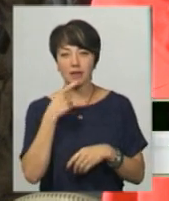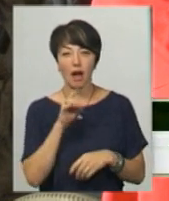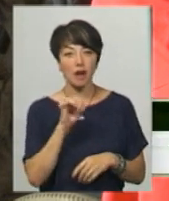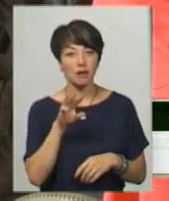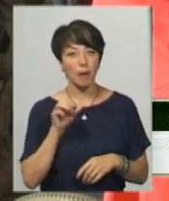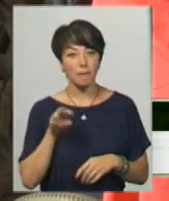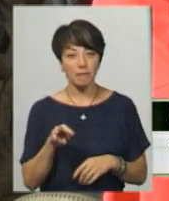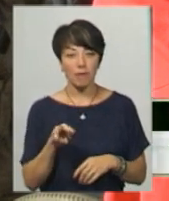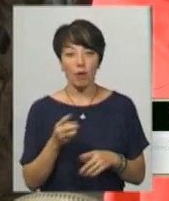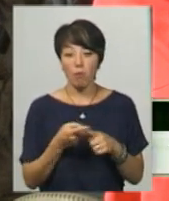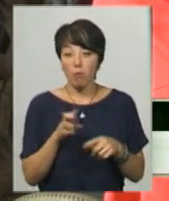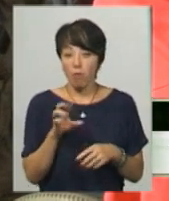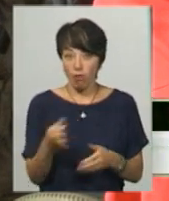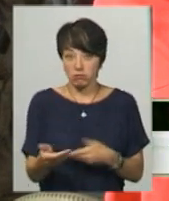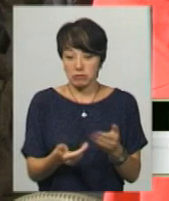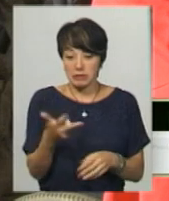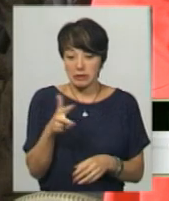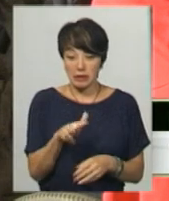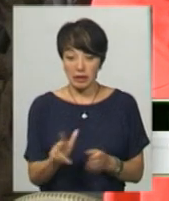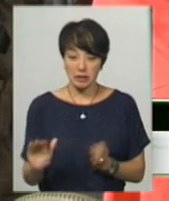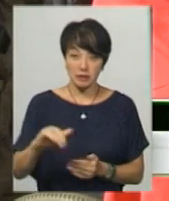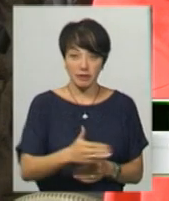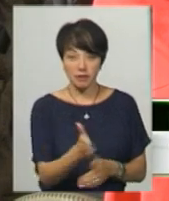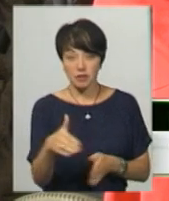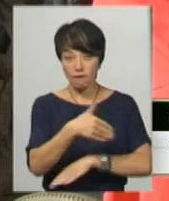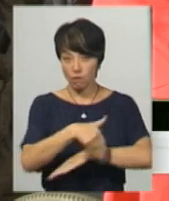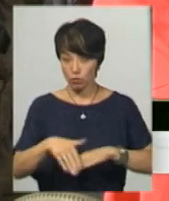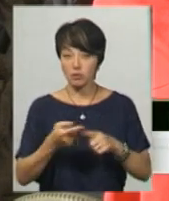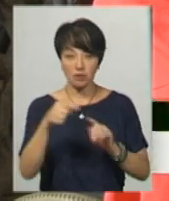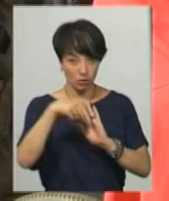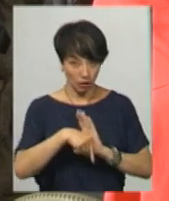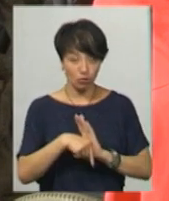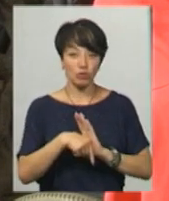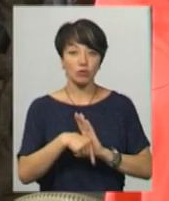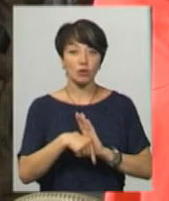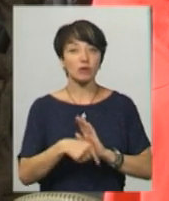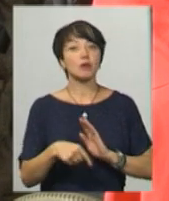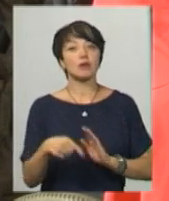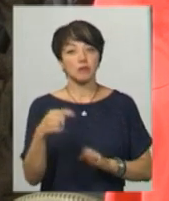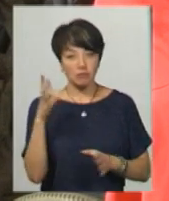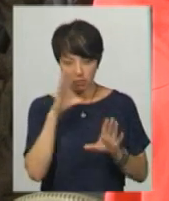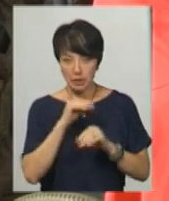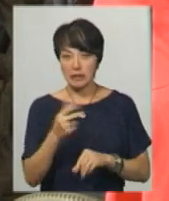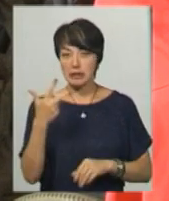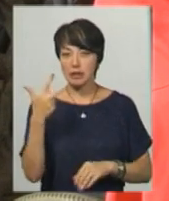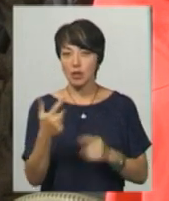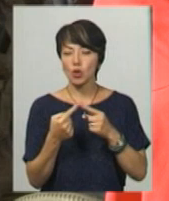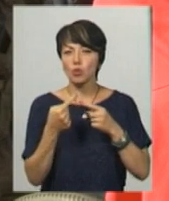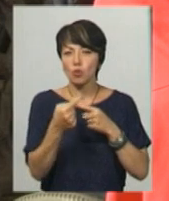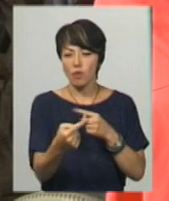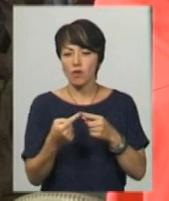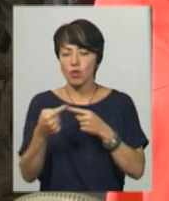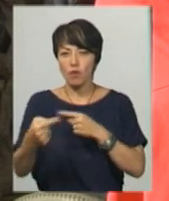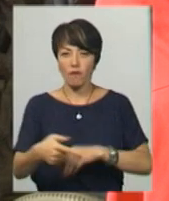бо здолати три звивисті вулиці – це значило здолати три довгі-довгі